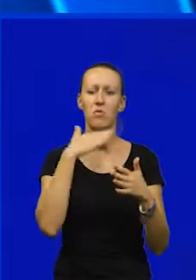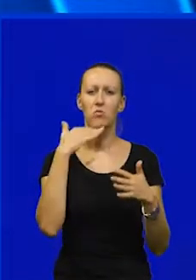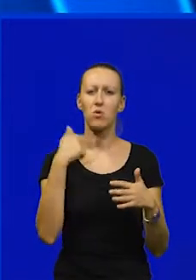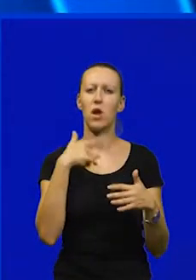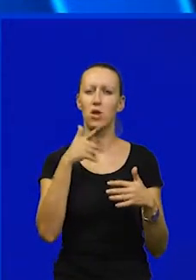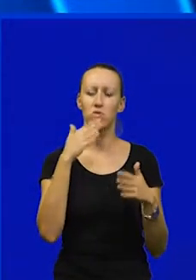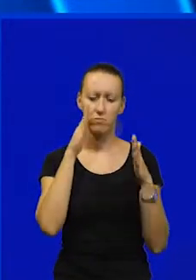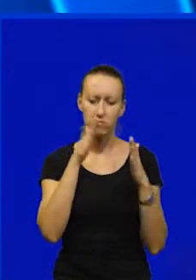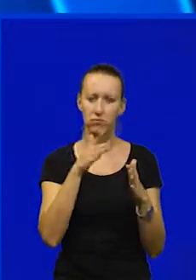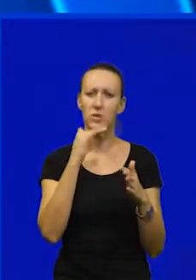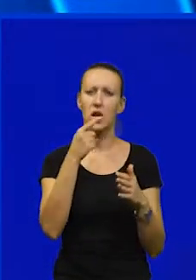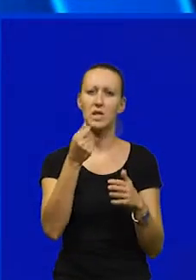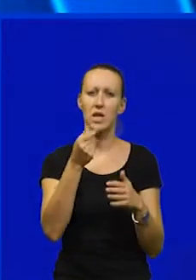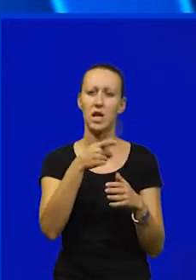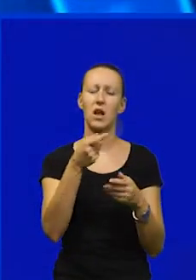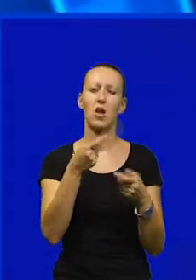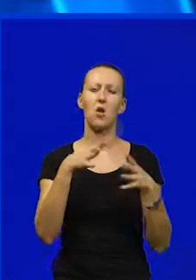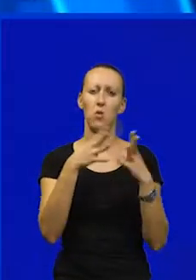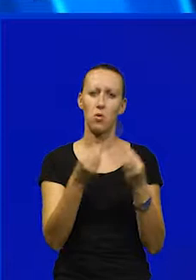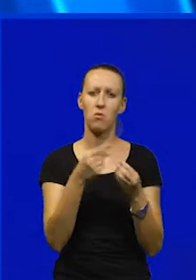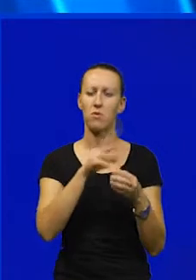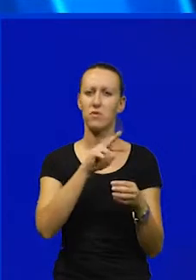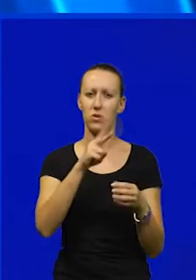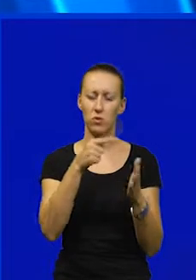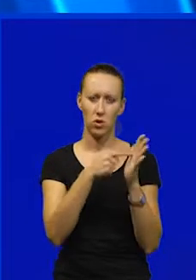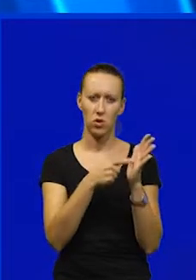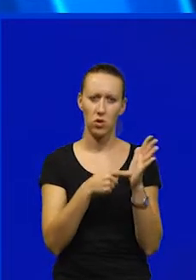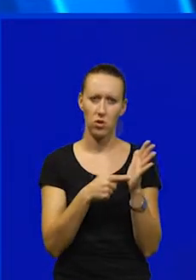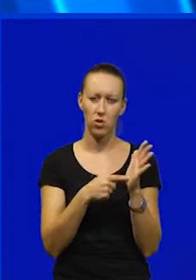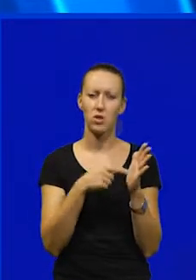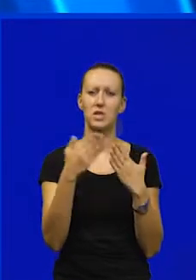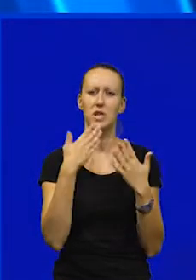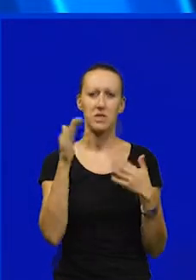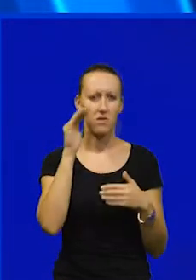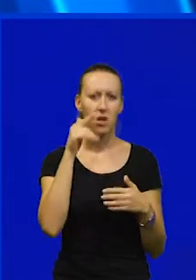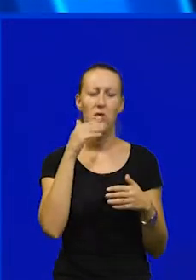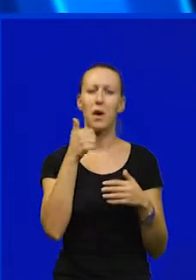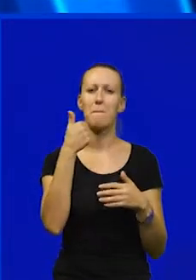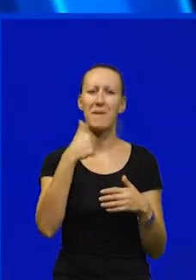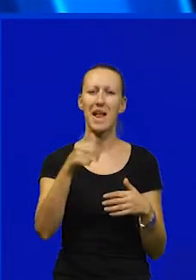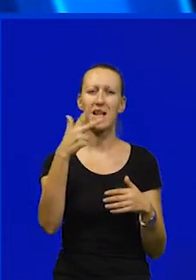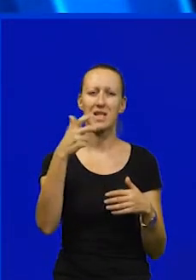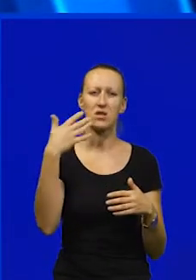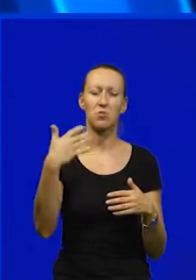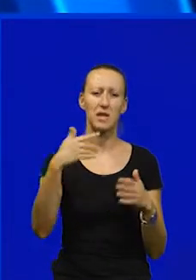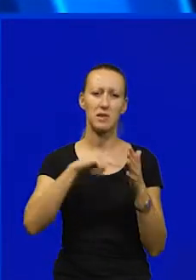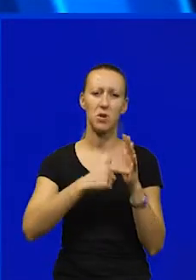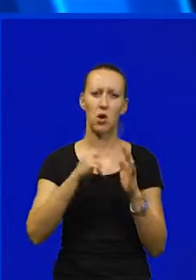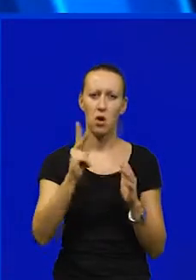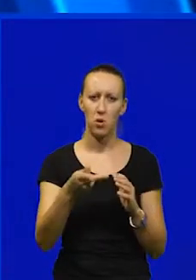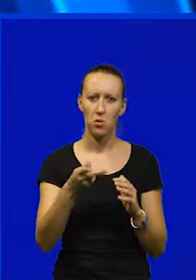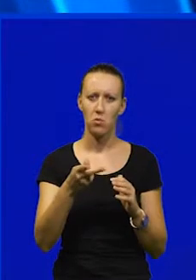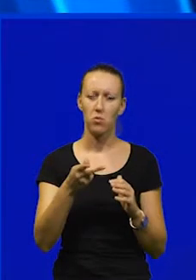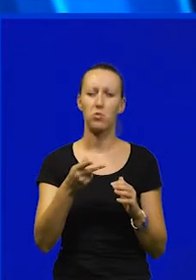ja ću se fokusirati na iznos sredstava ukupni ovih svih drugih točaka sjednice vlade to je milijarda i 350 milijuna kuna